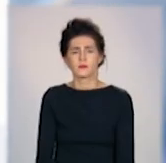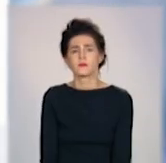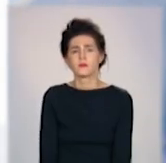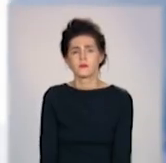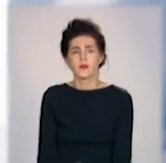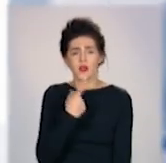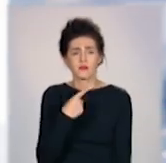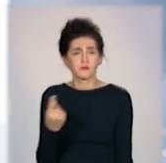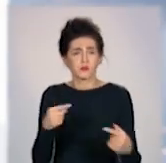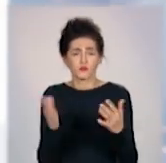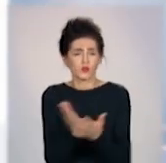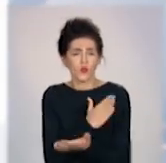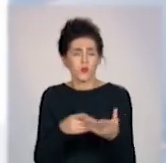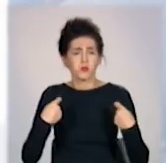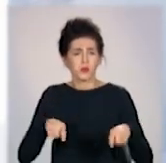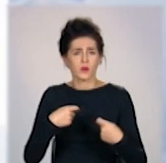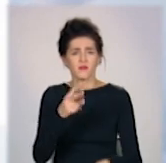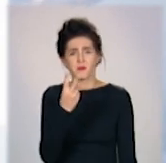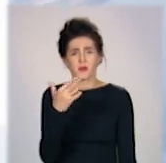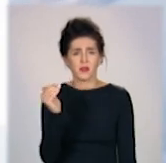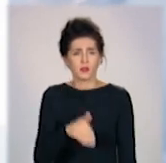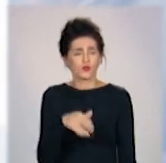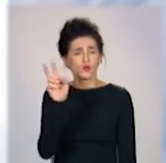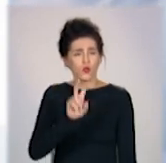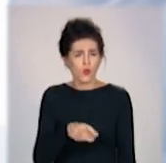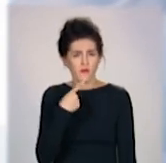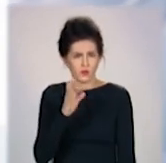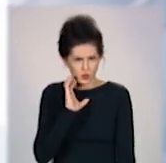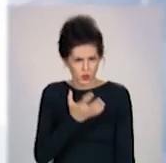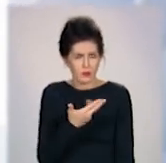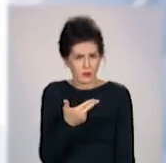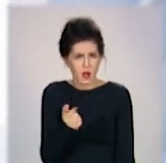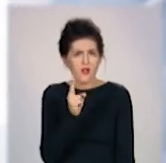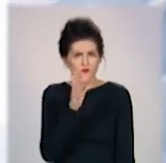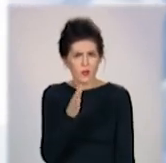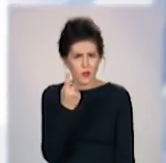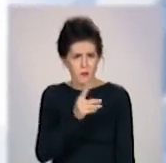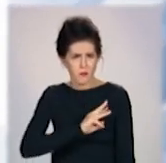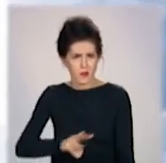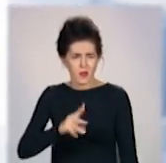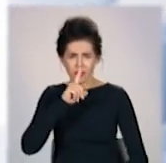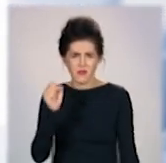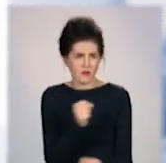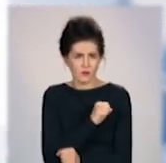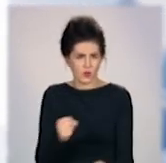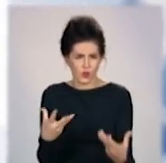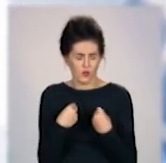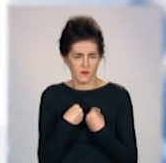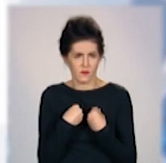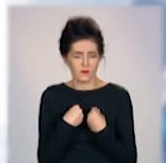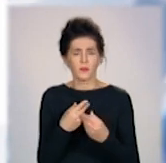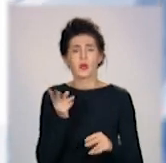Руїни на мікрорайоні продають за 25 тисяч доларів. Ви серйозно? Квартирой за мільйон уже нікого не удивить.